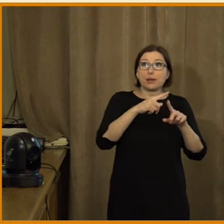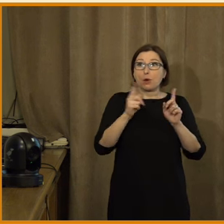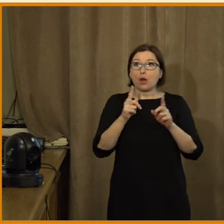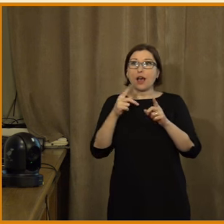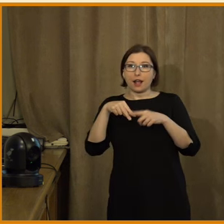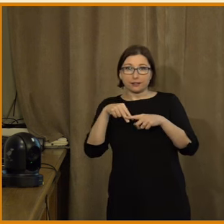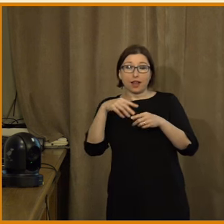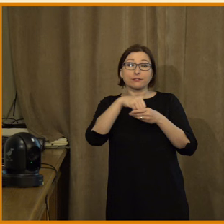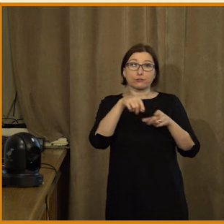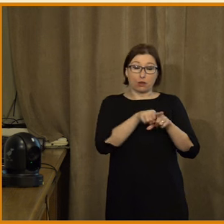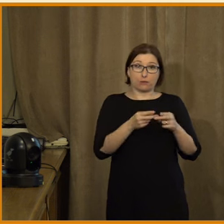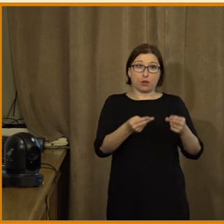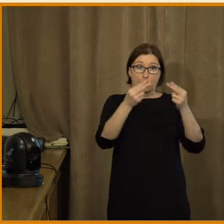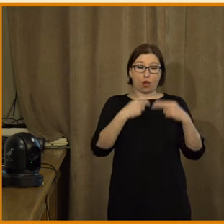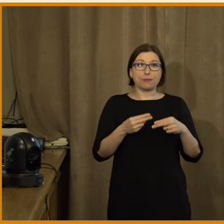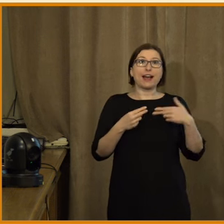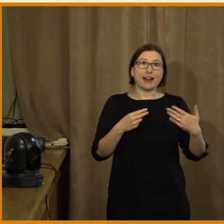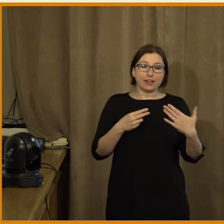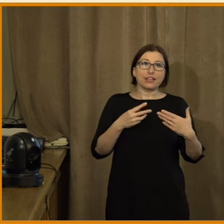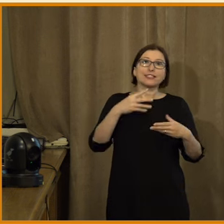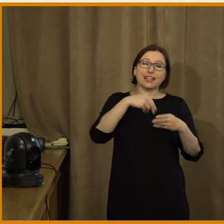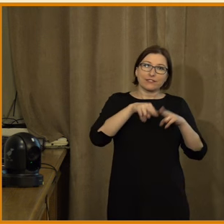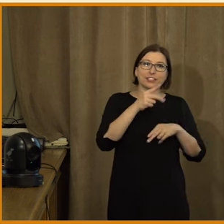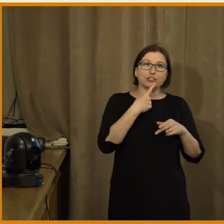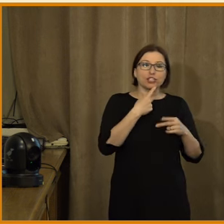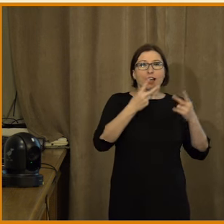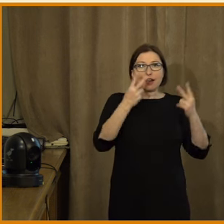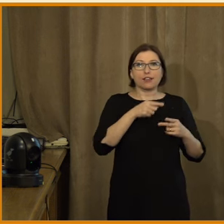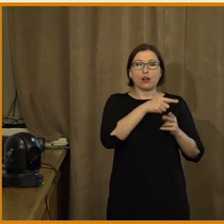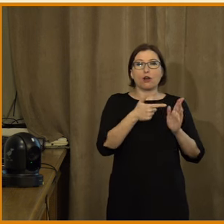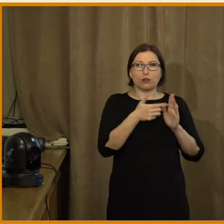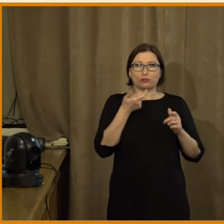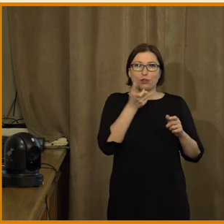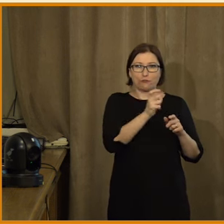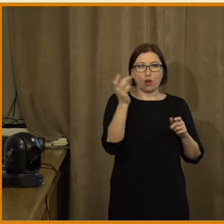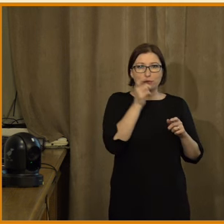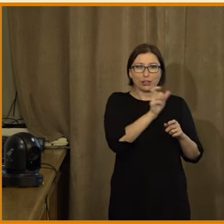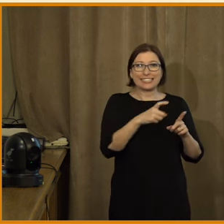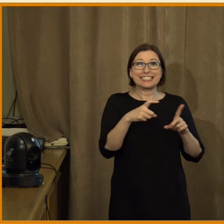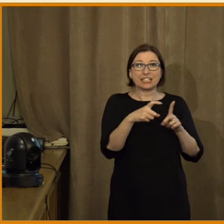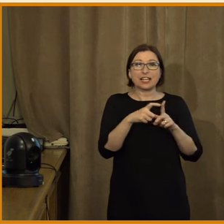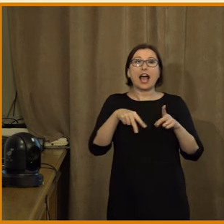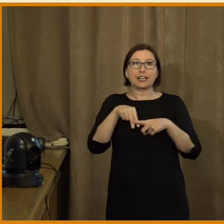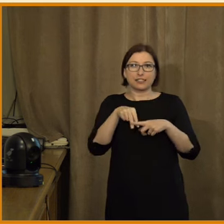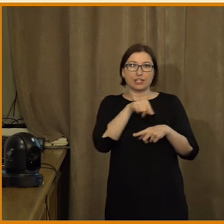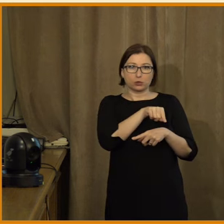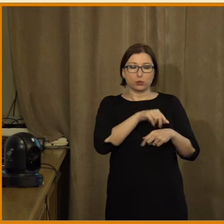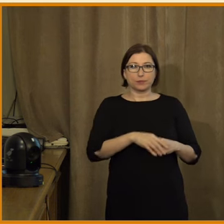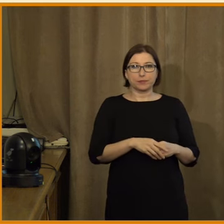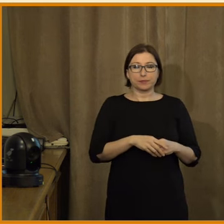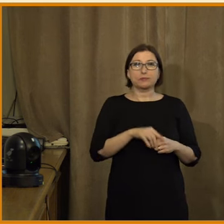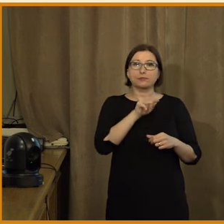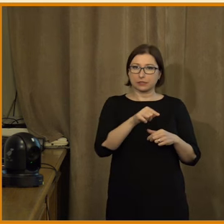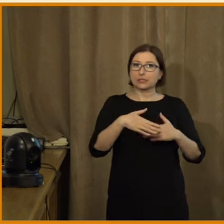-right, kdežto u té levice se to častěji označuje tím termínem, který oni používají jako digital activism. Zároveň